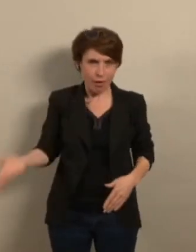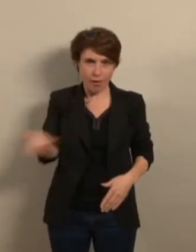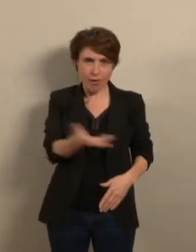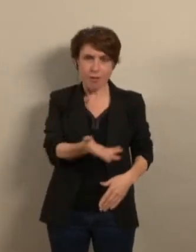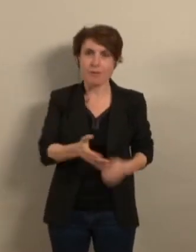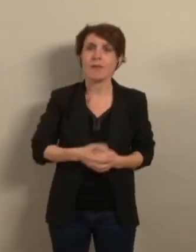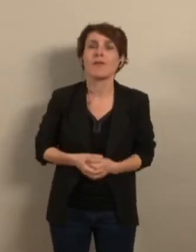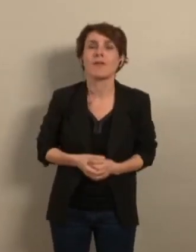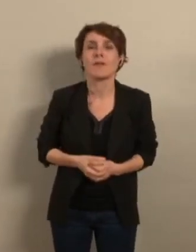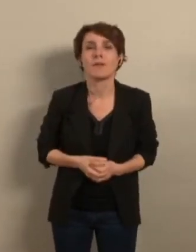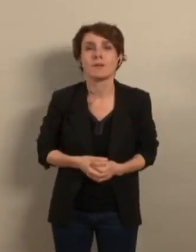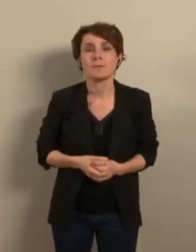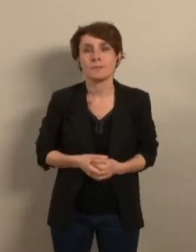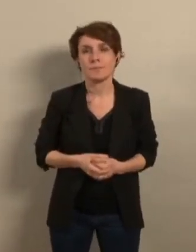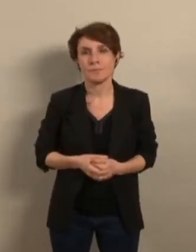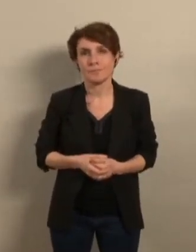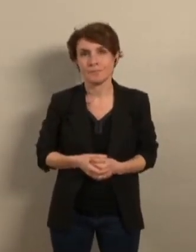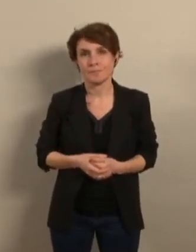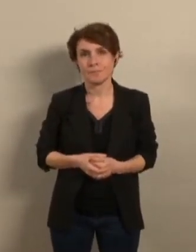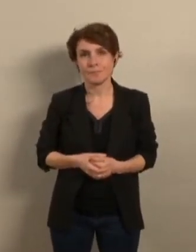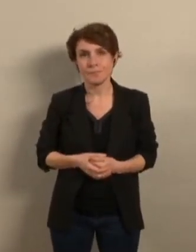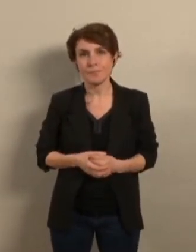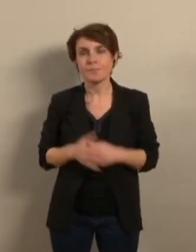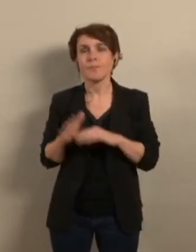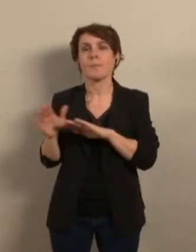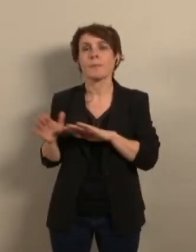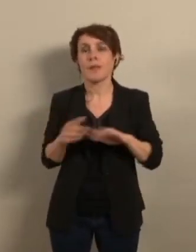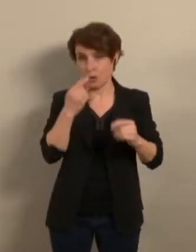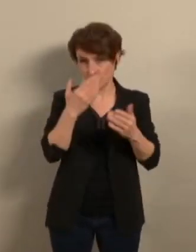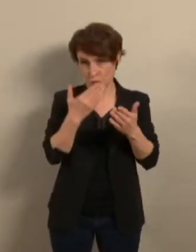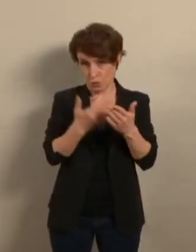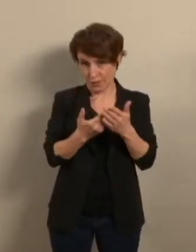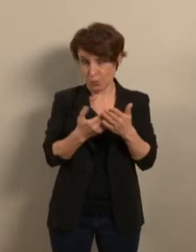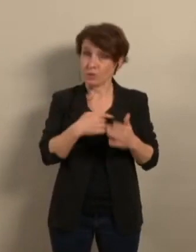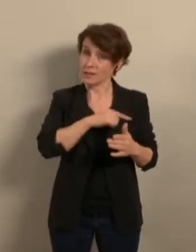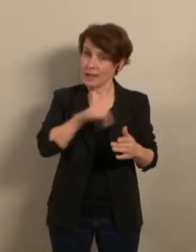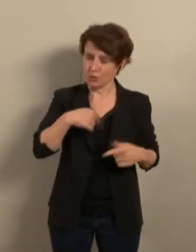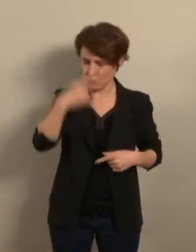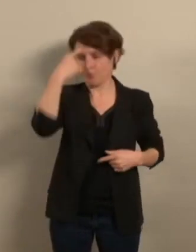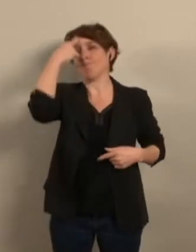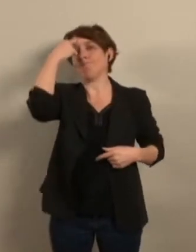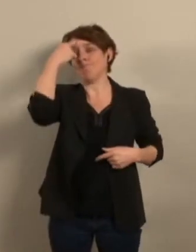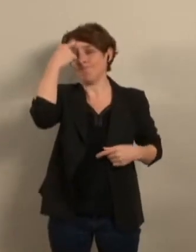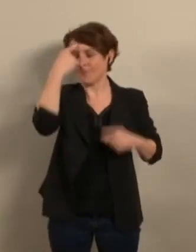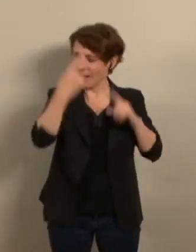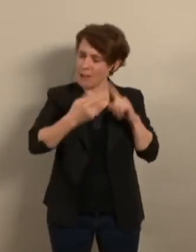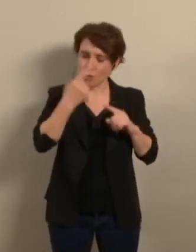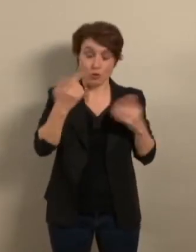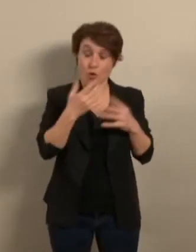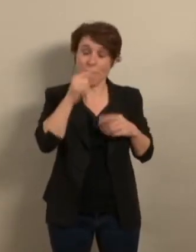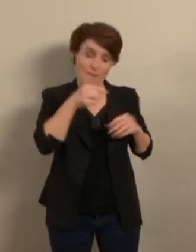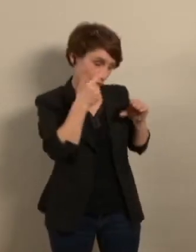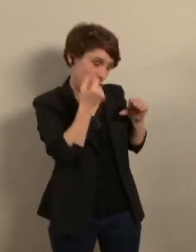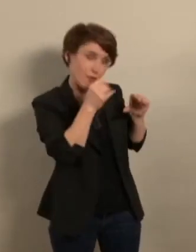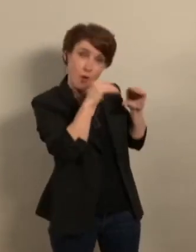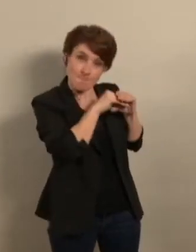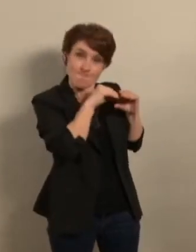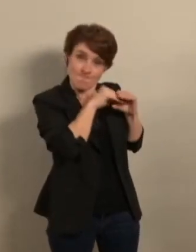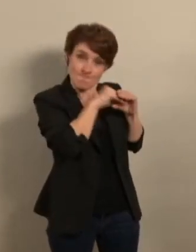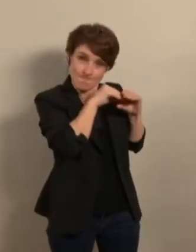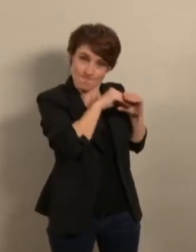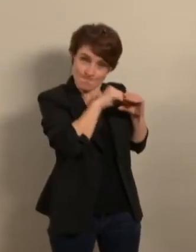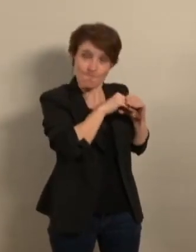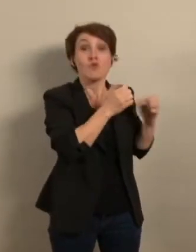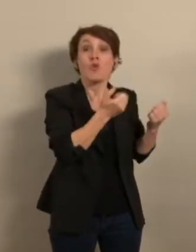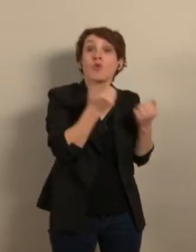C'est à ce titre que, dans un esprit d'économie, nous vous proposons quelques mesures de bon sens. Car en plus des